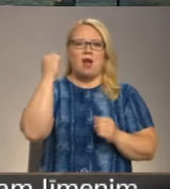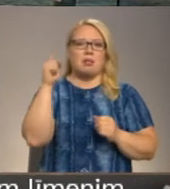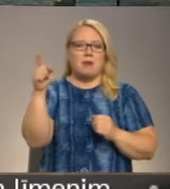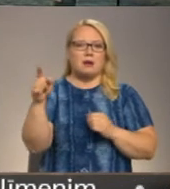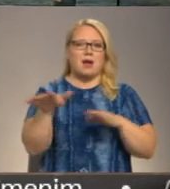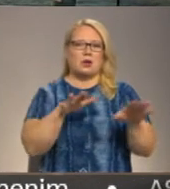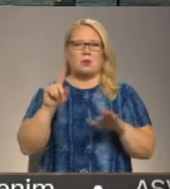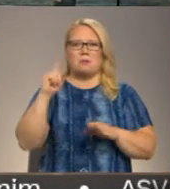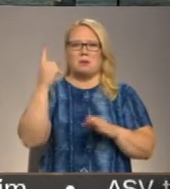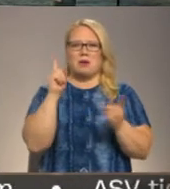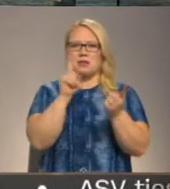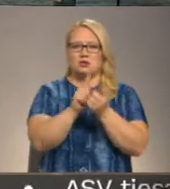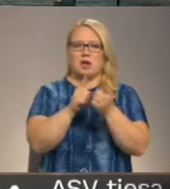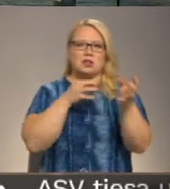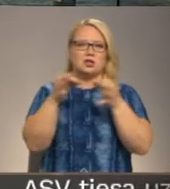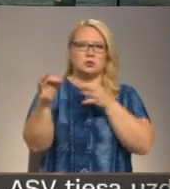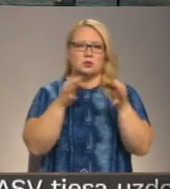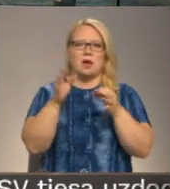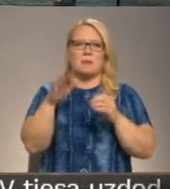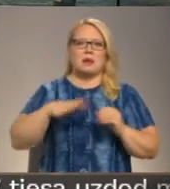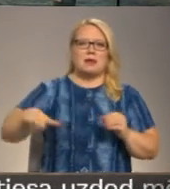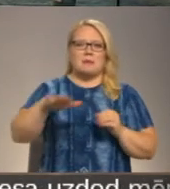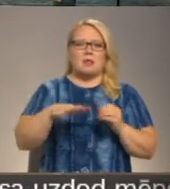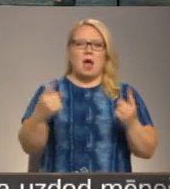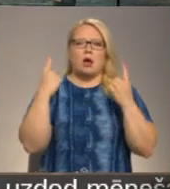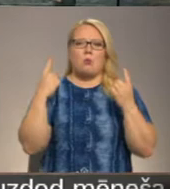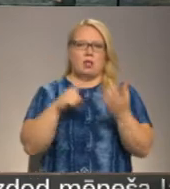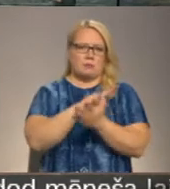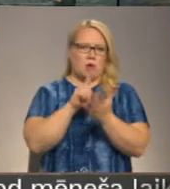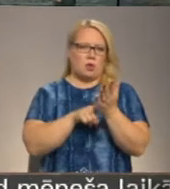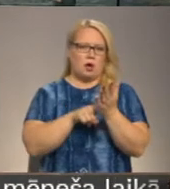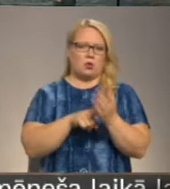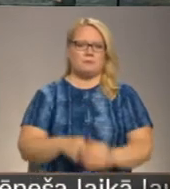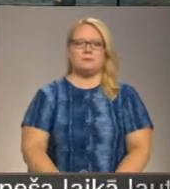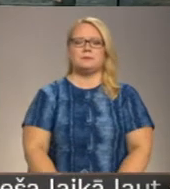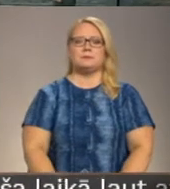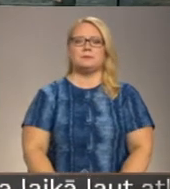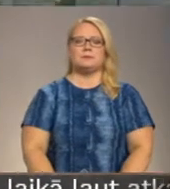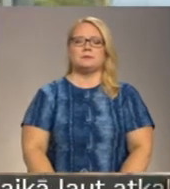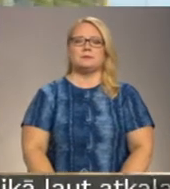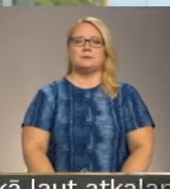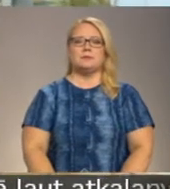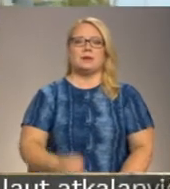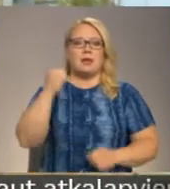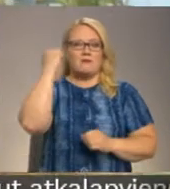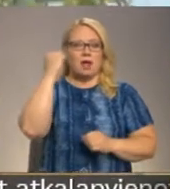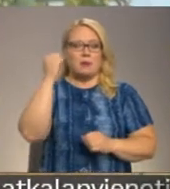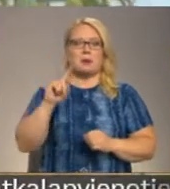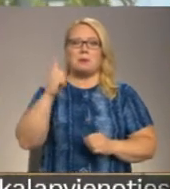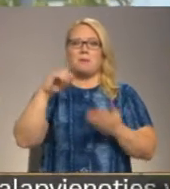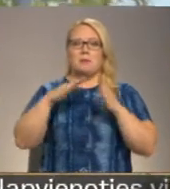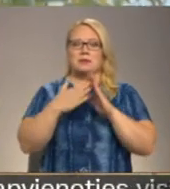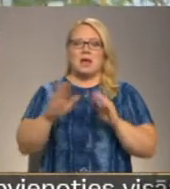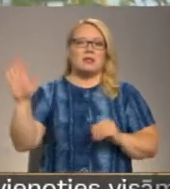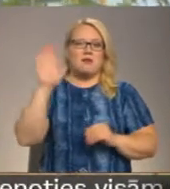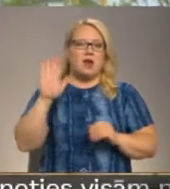kaut pirmā tikšanās, diskusija ciklā par ģimenēm aktuālīm jautājumiem un vairāk Oskars Brasliņš. Valmier ir pirmā pilsēta